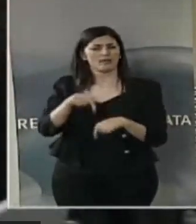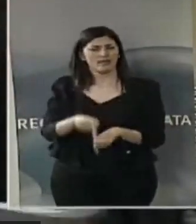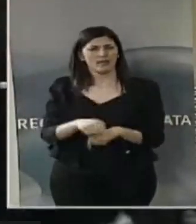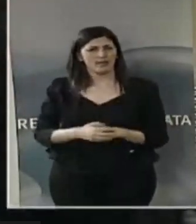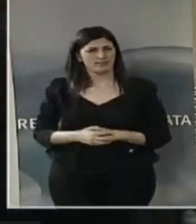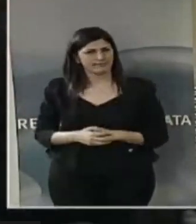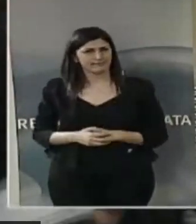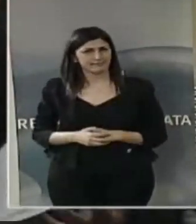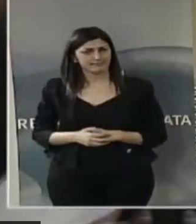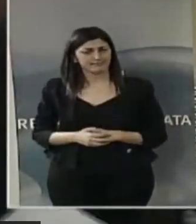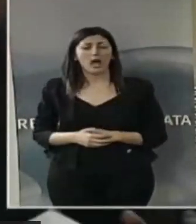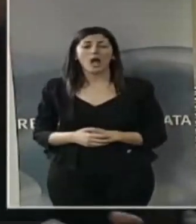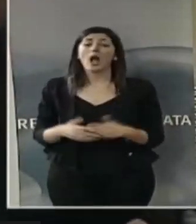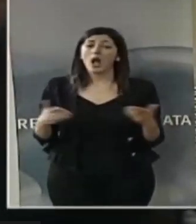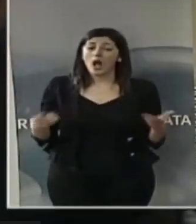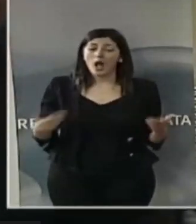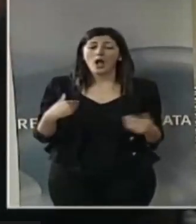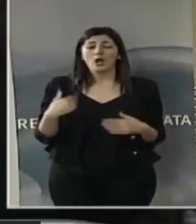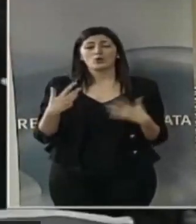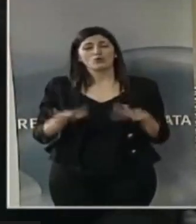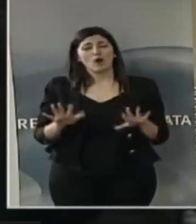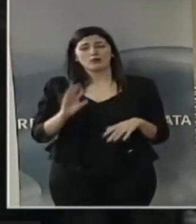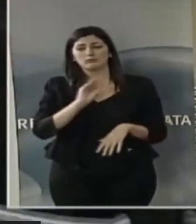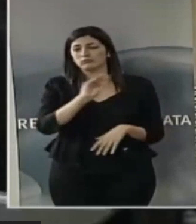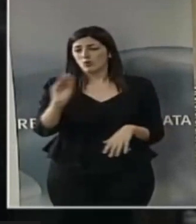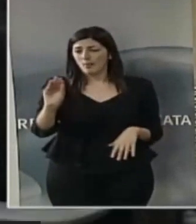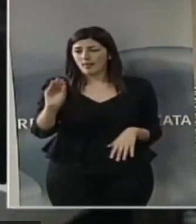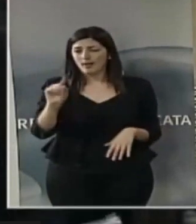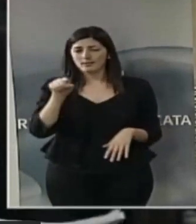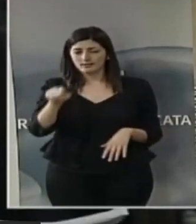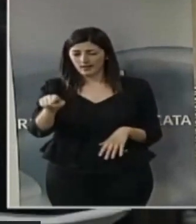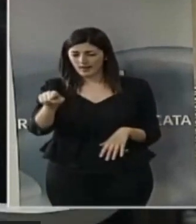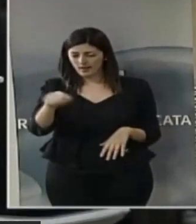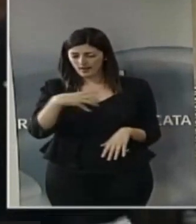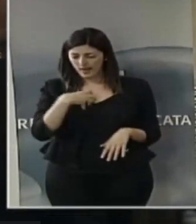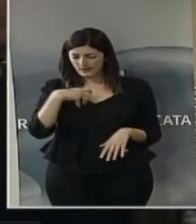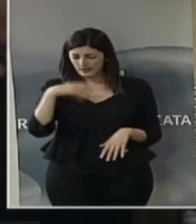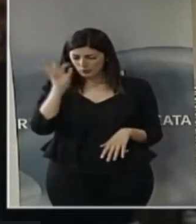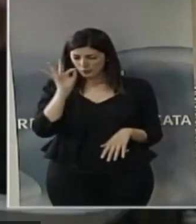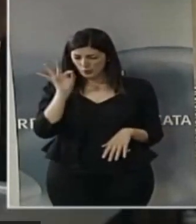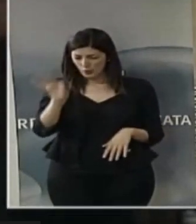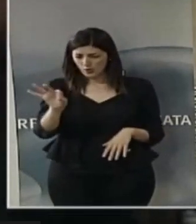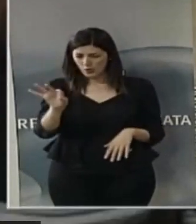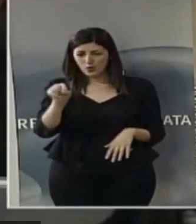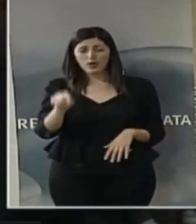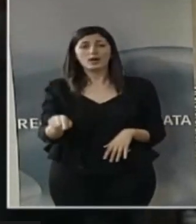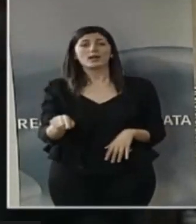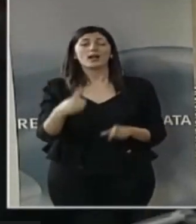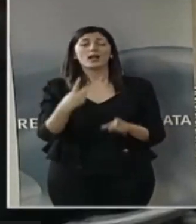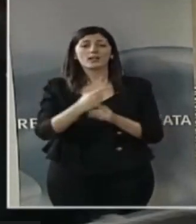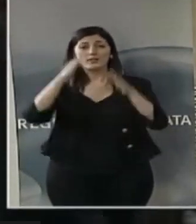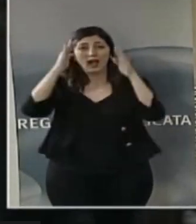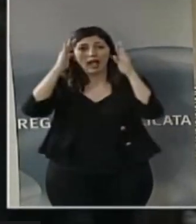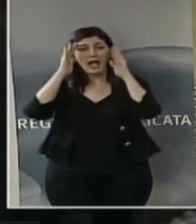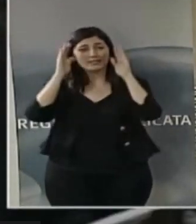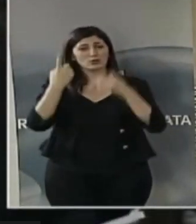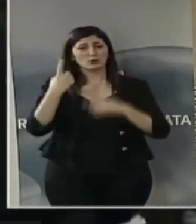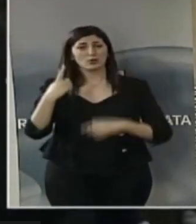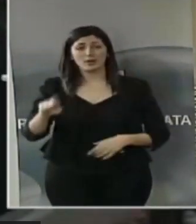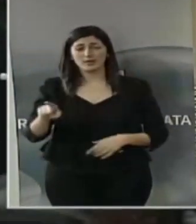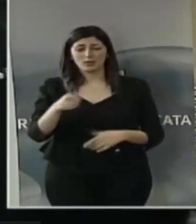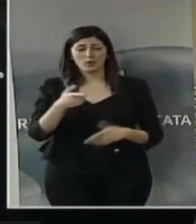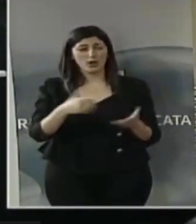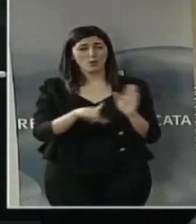avevo chiesto e chiedo all'assessore di avere un'attenzione particolare in questa fine